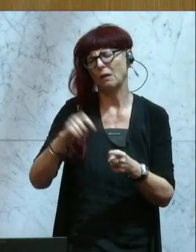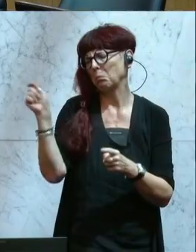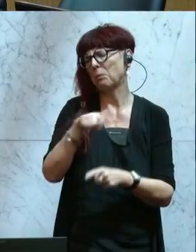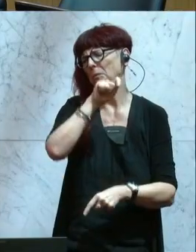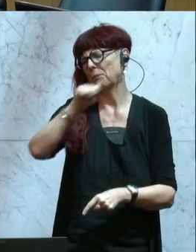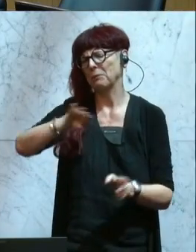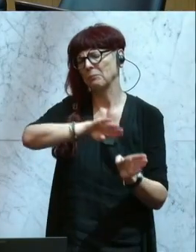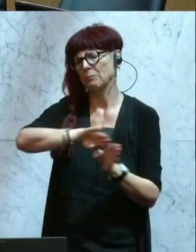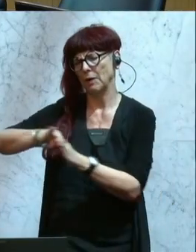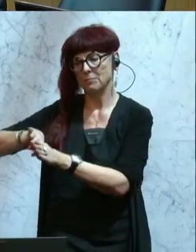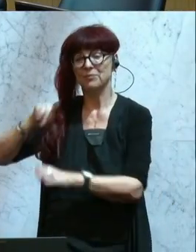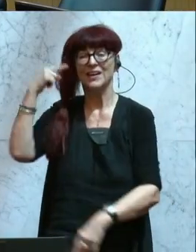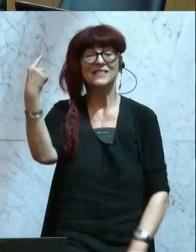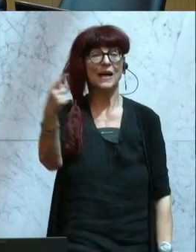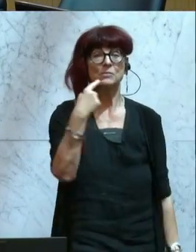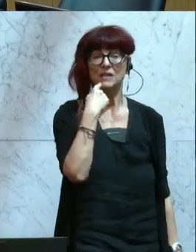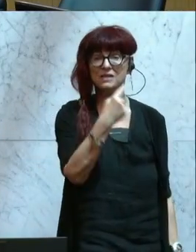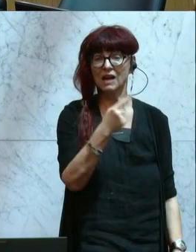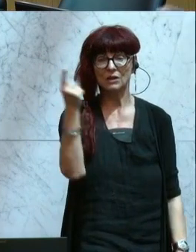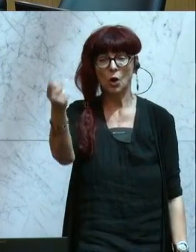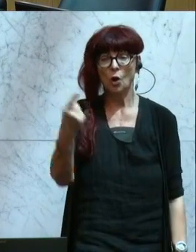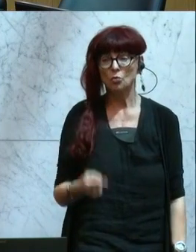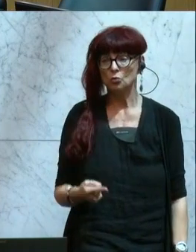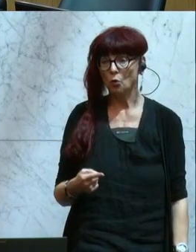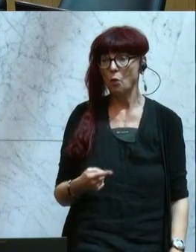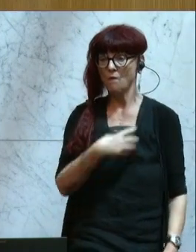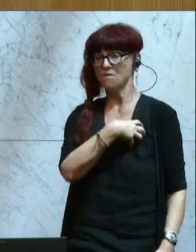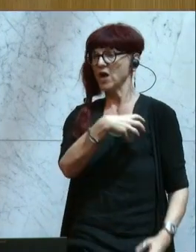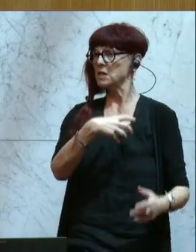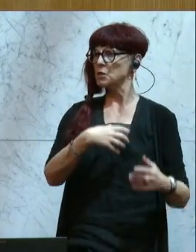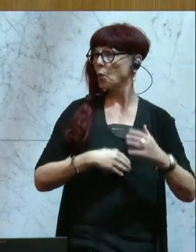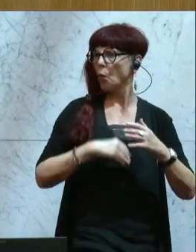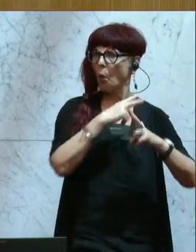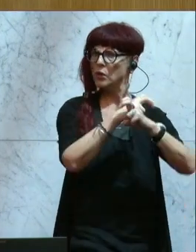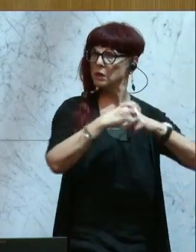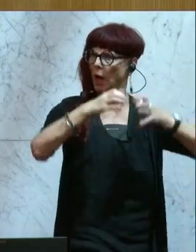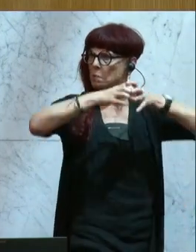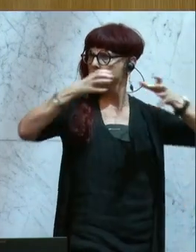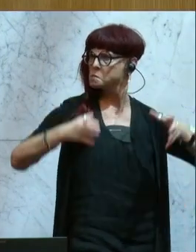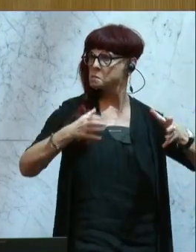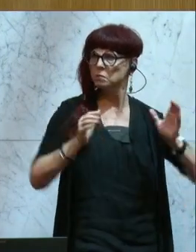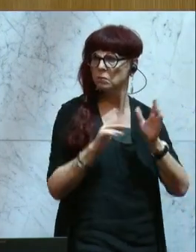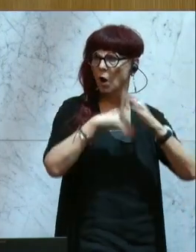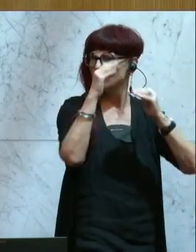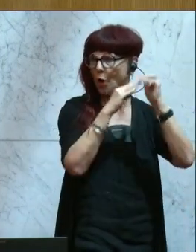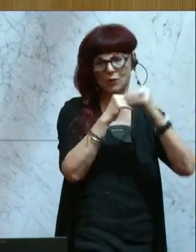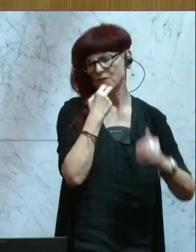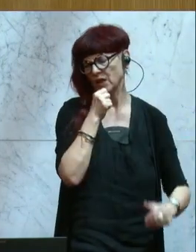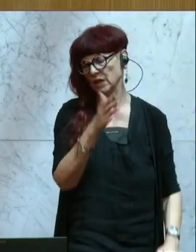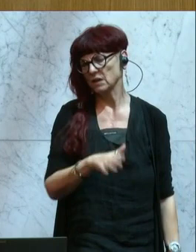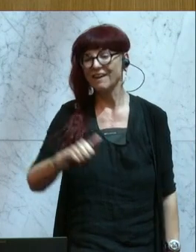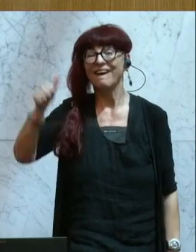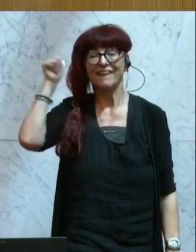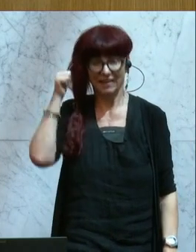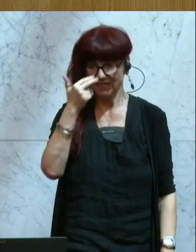hier ja wortwörtlich gesagt, Sie lehnen die Festung Österreich ab. Sie haben es ja auch schon bewiesen, gestern in der Nacht